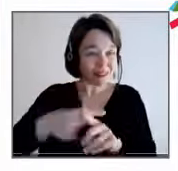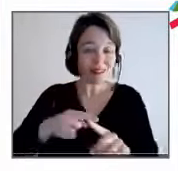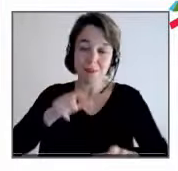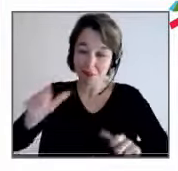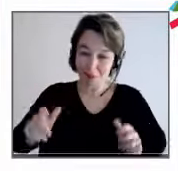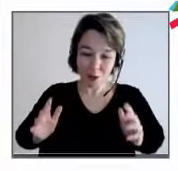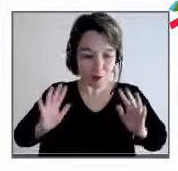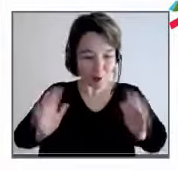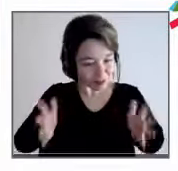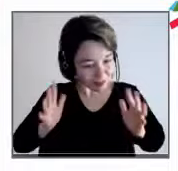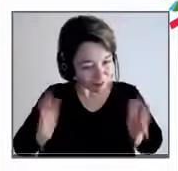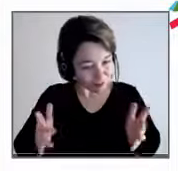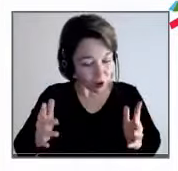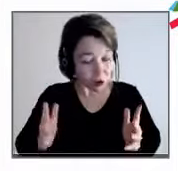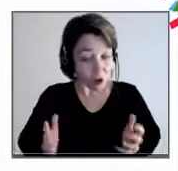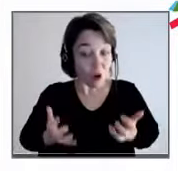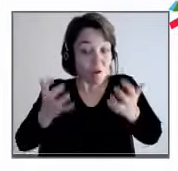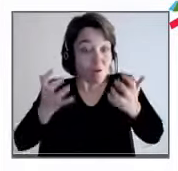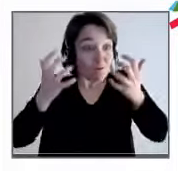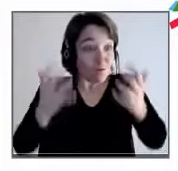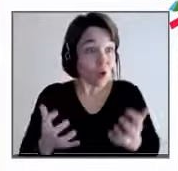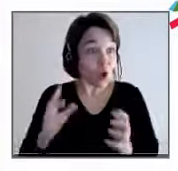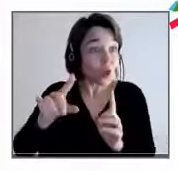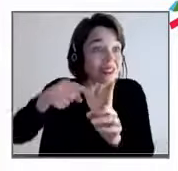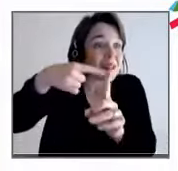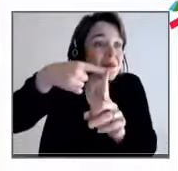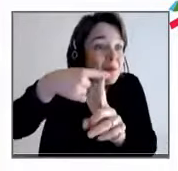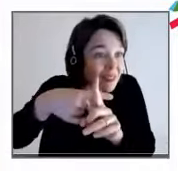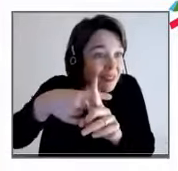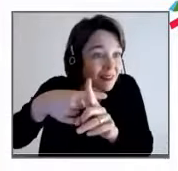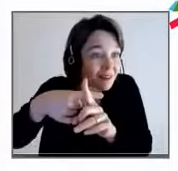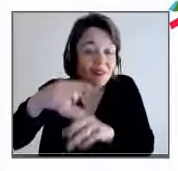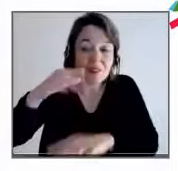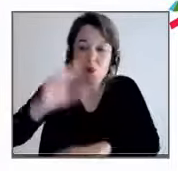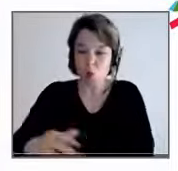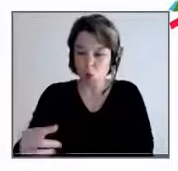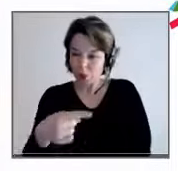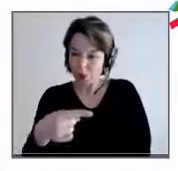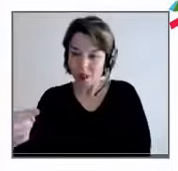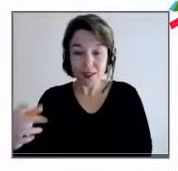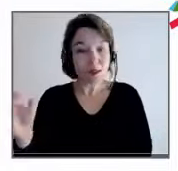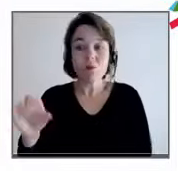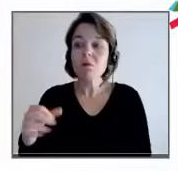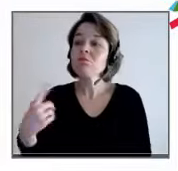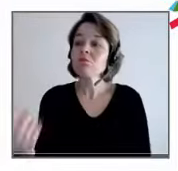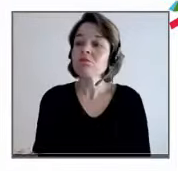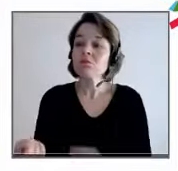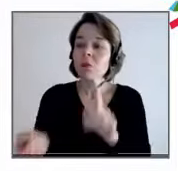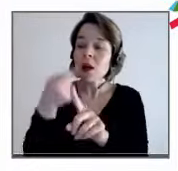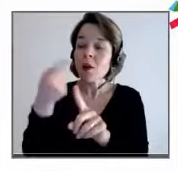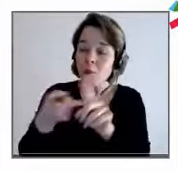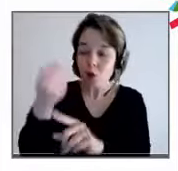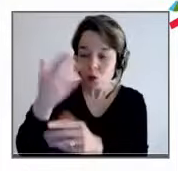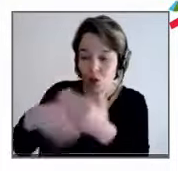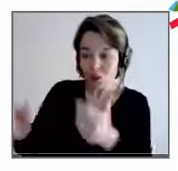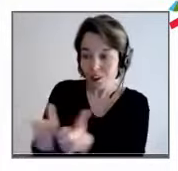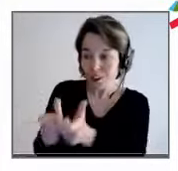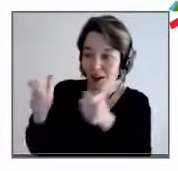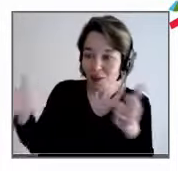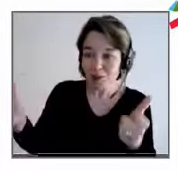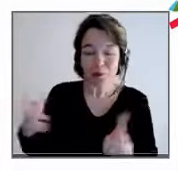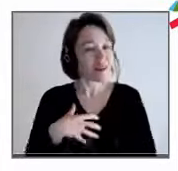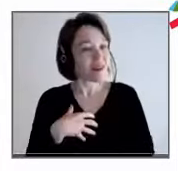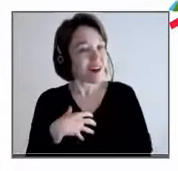bénéfique plutôt que maléfique, ça, c'est un enjeu majeur au sein de l'entreprise. Et on est content de voir Juliette Funès